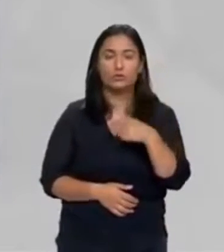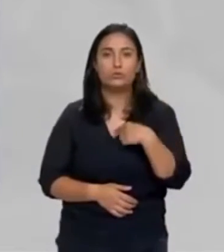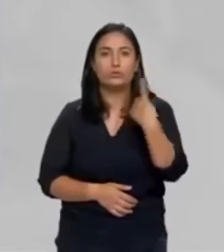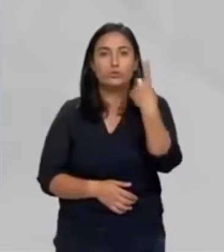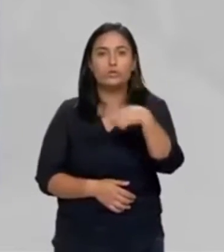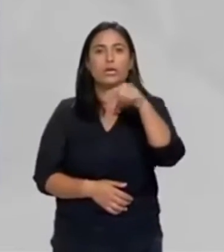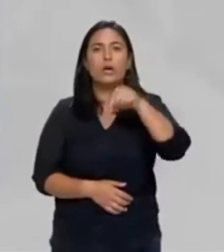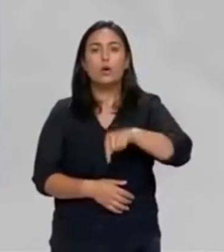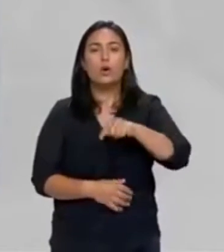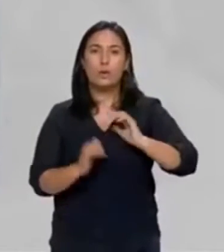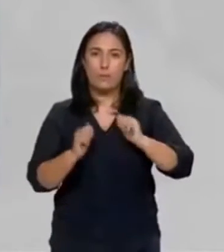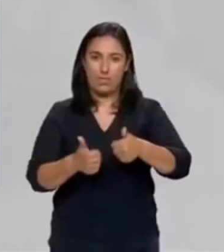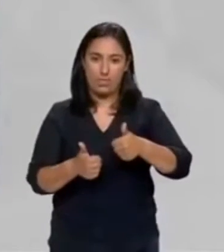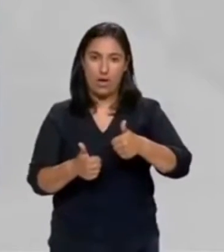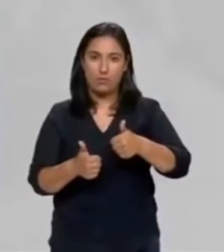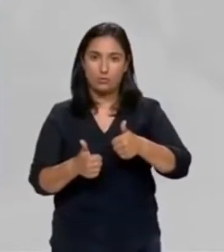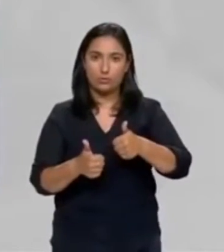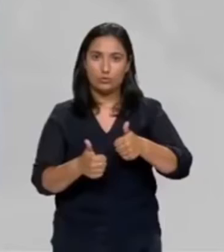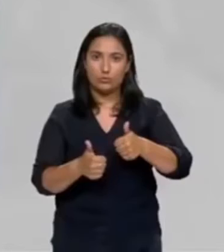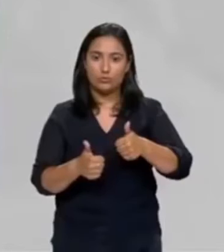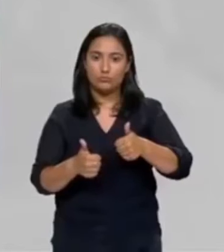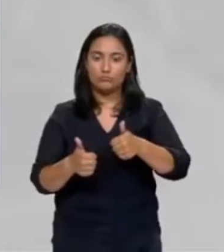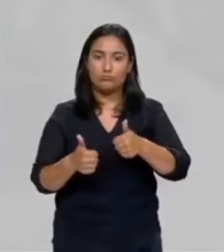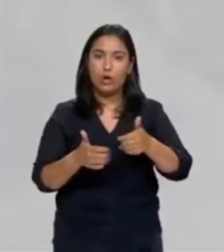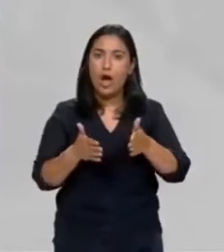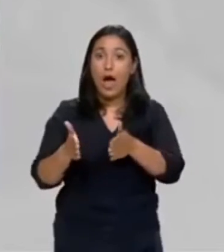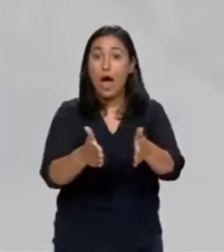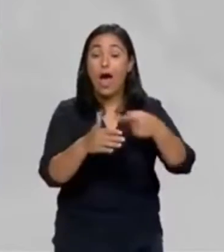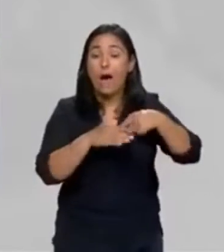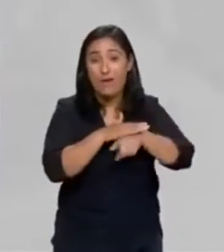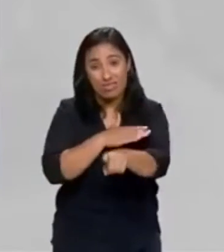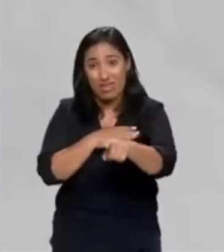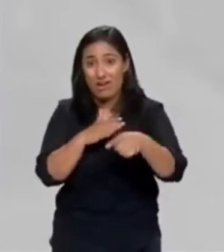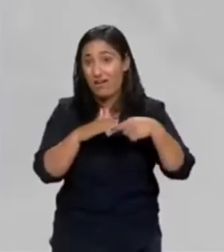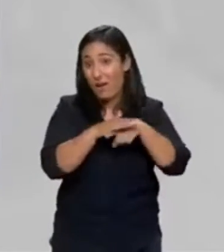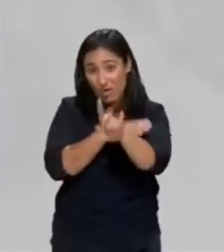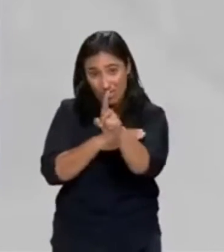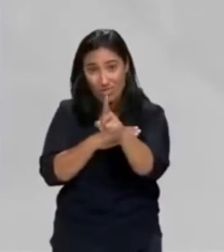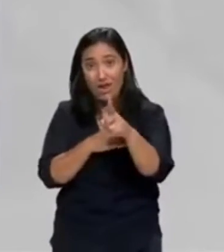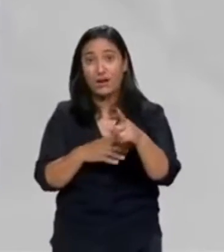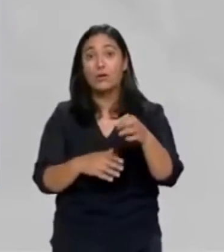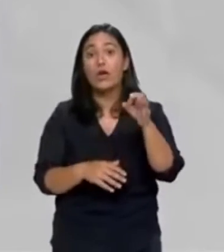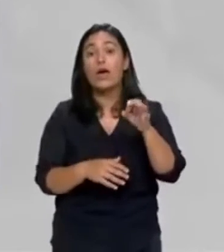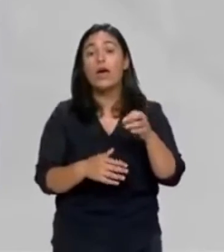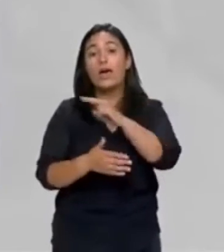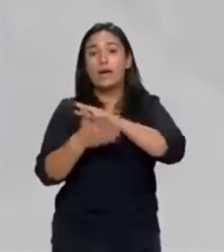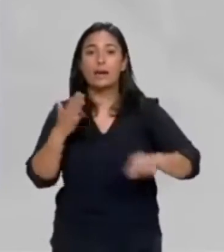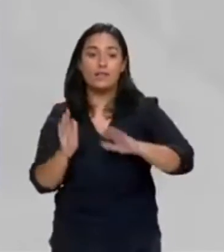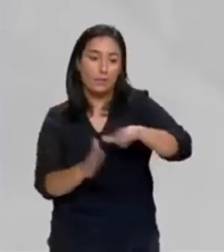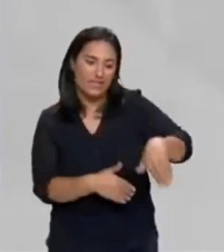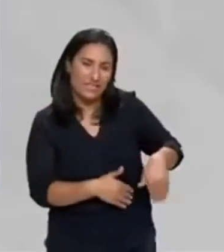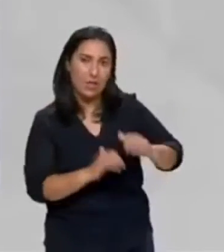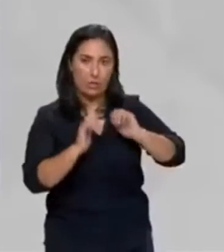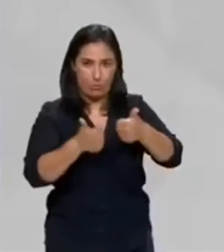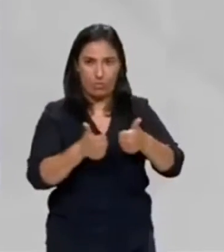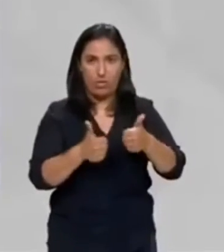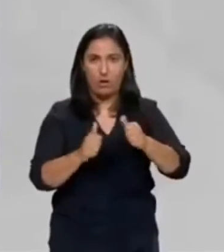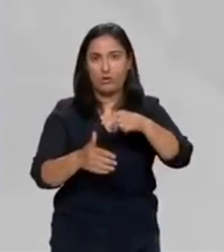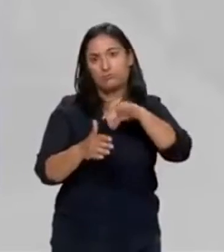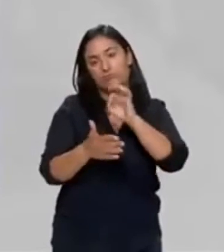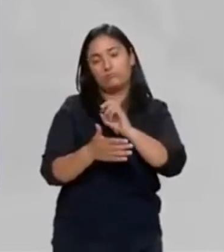que hoxe iniciamos o camiño para deixar atrás a Galicia do pasado e para abrir o camiño a Galicia que ven.